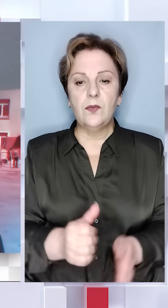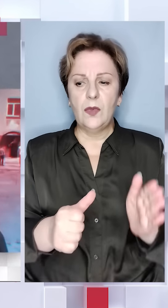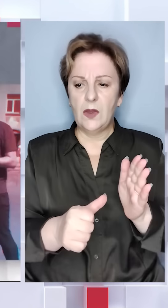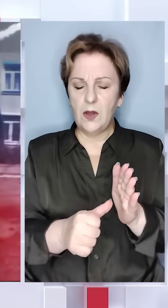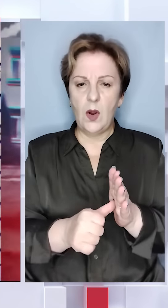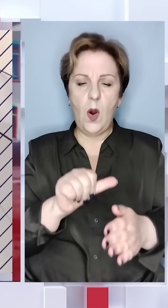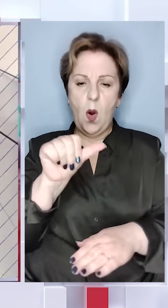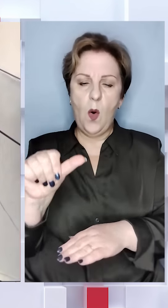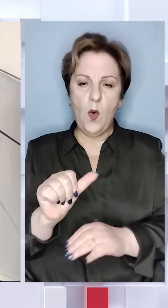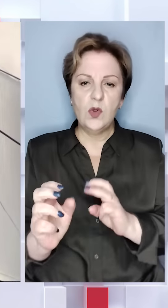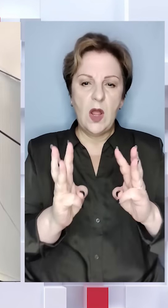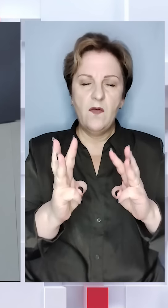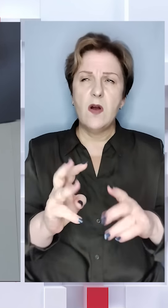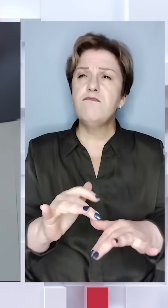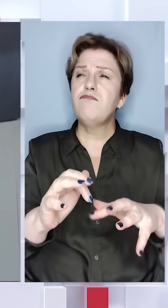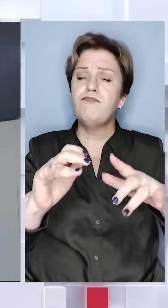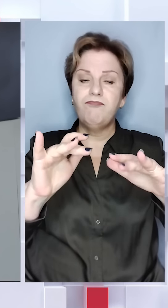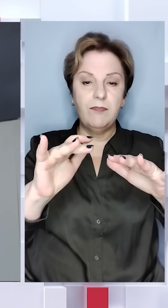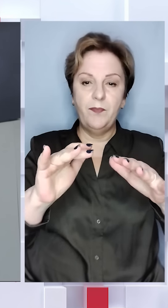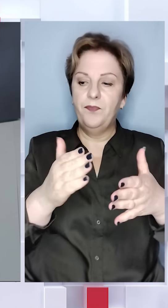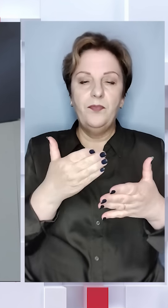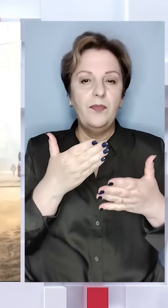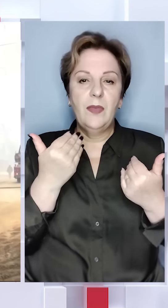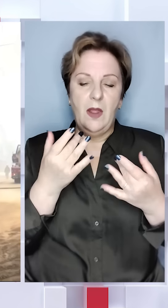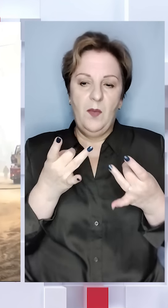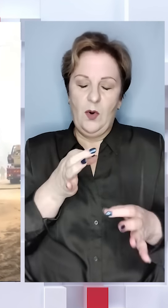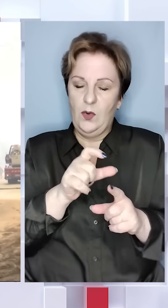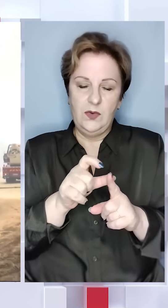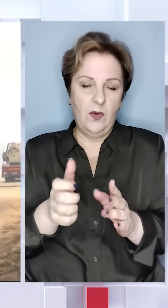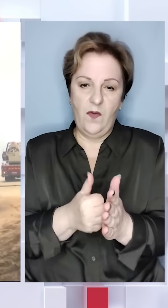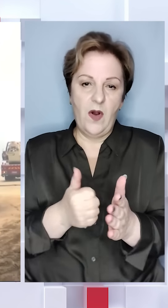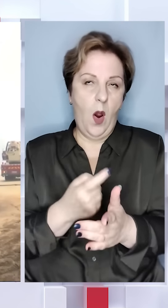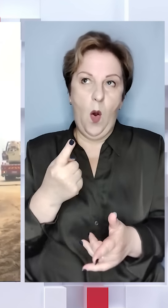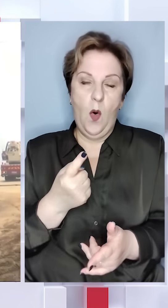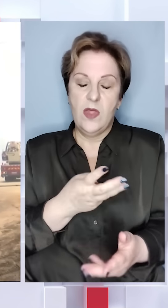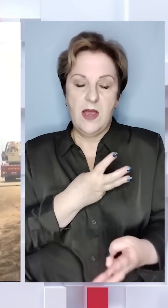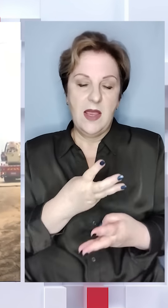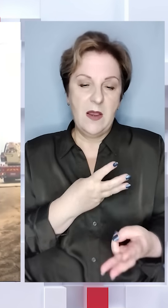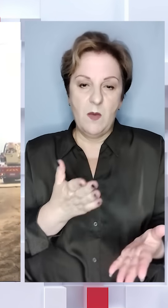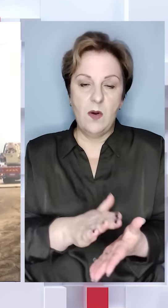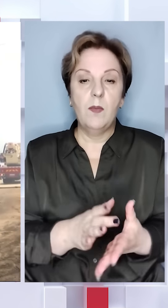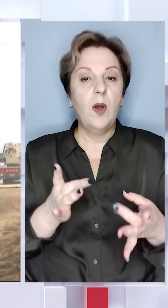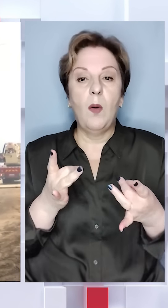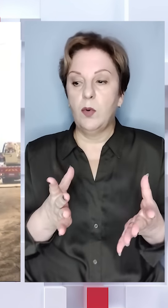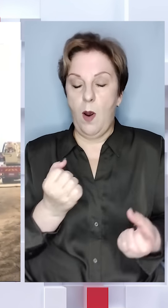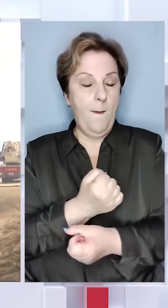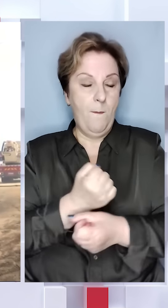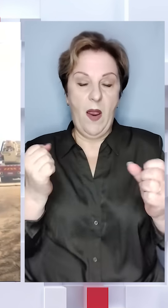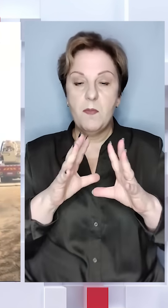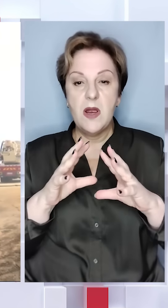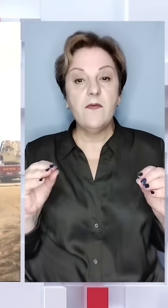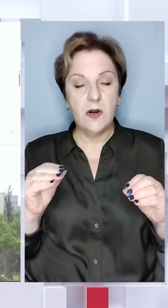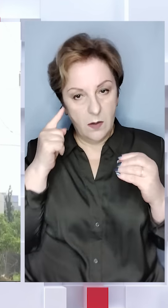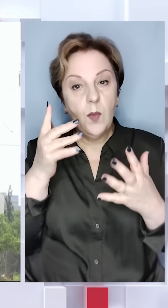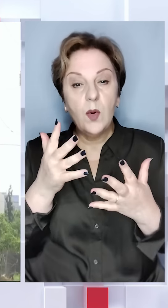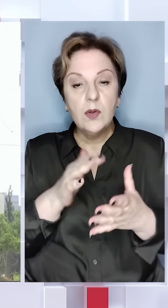Шість годин вогню і густого диму. Немає просто здобу, рідні емоції. Просто бам і все,